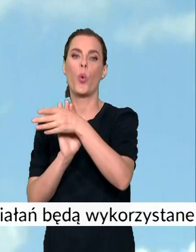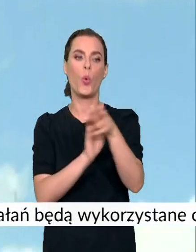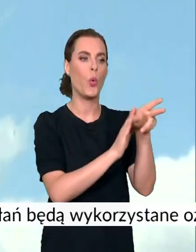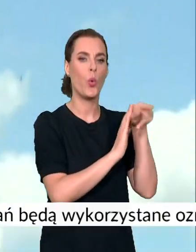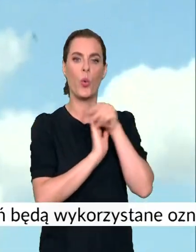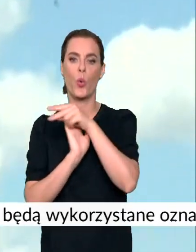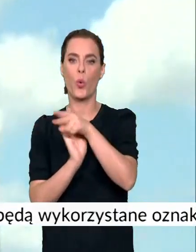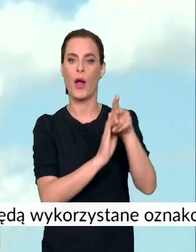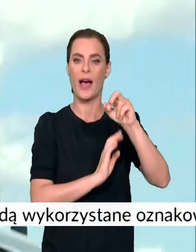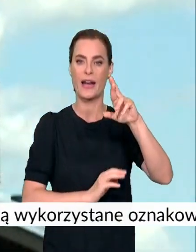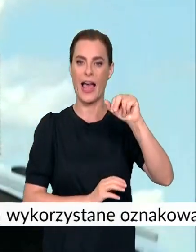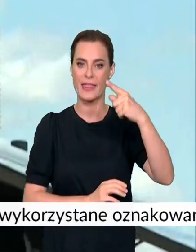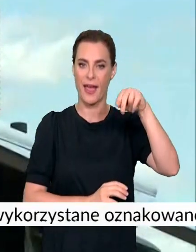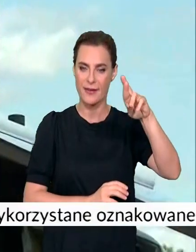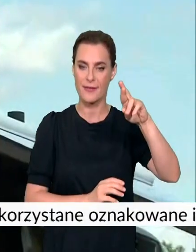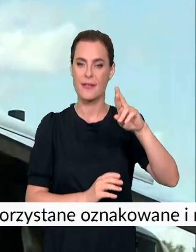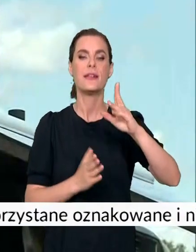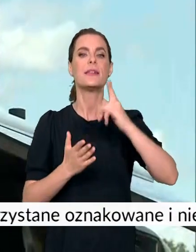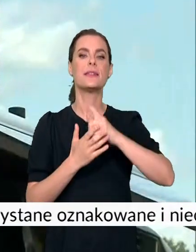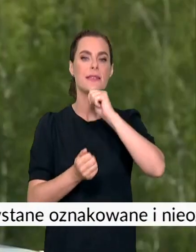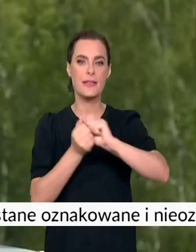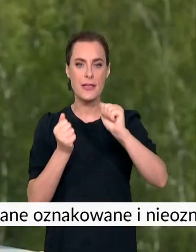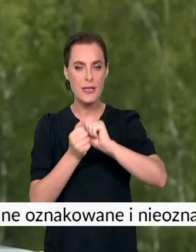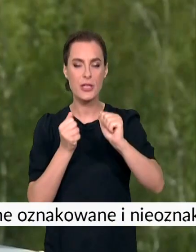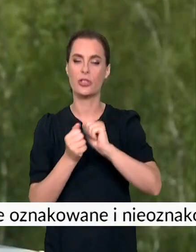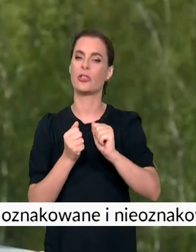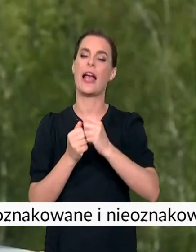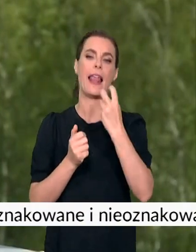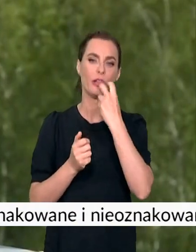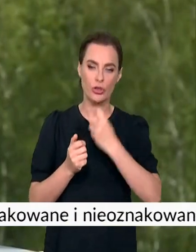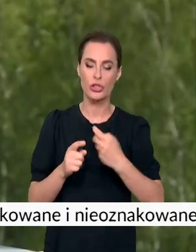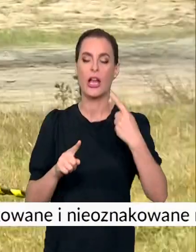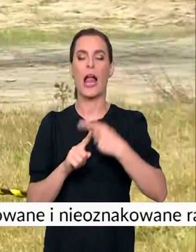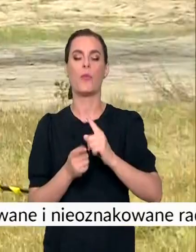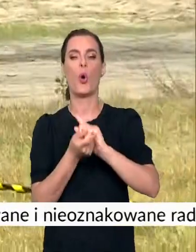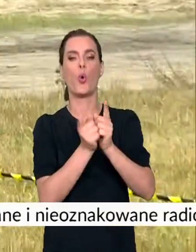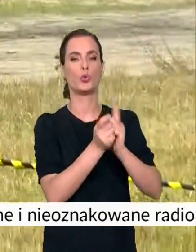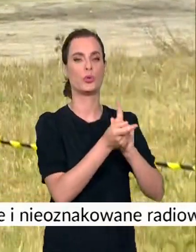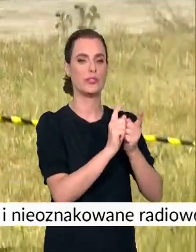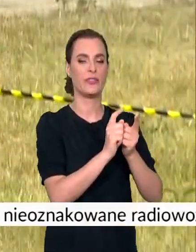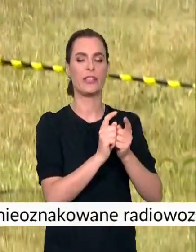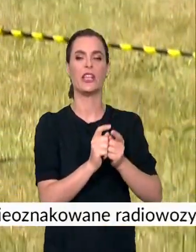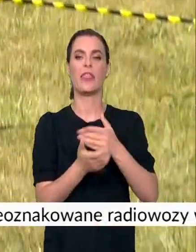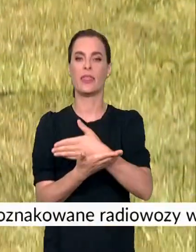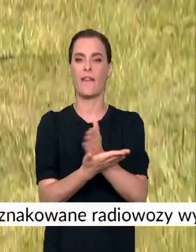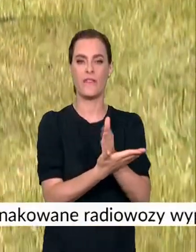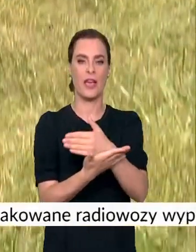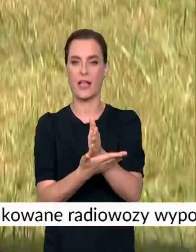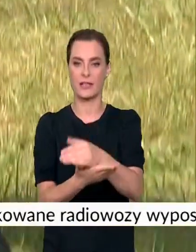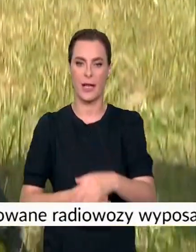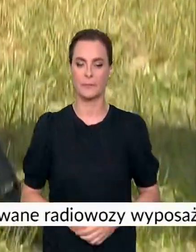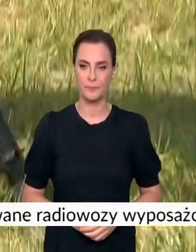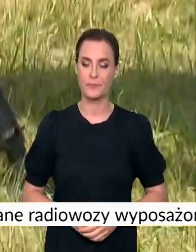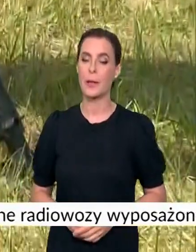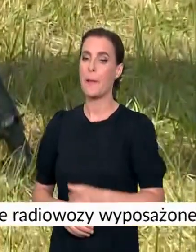zagłuszać częstotliwość, niszczyć elektronikę czy oszukiwać system nawigacji. Nasze systemy są rozwijane pod